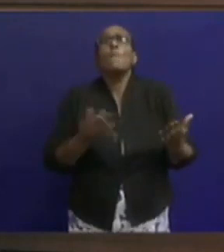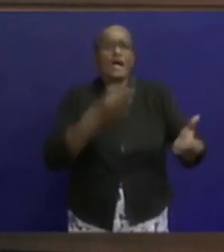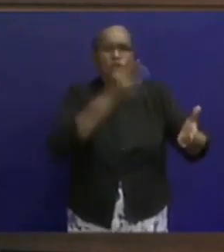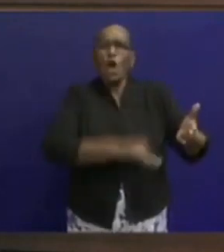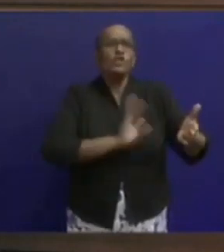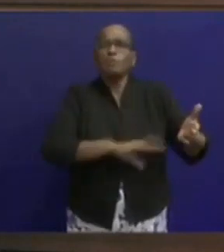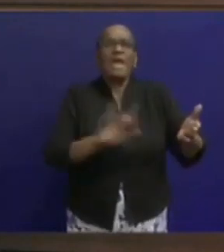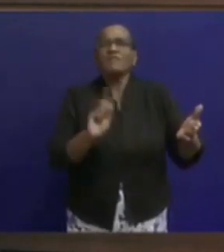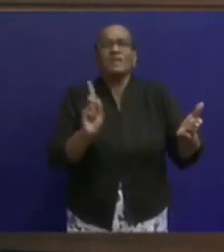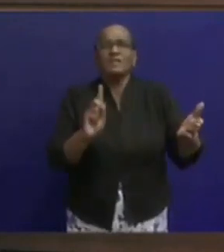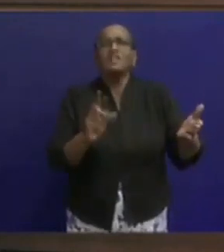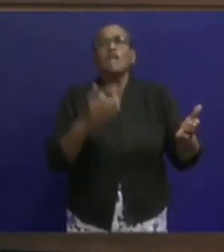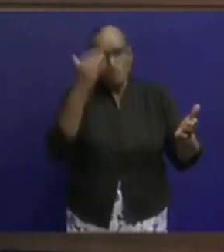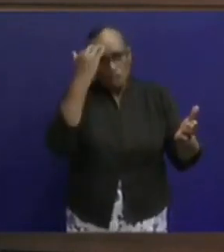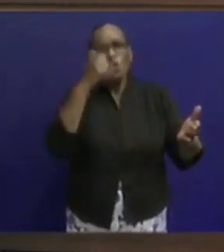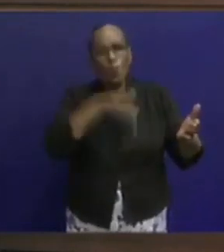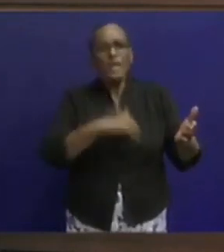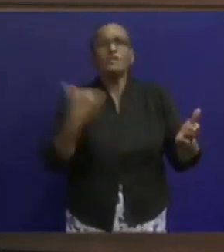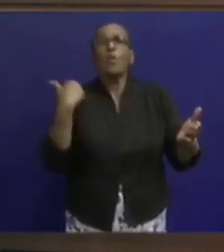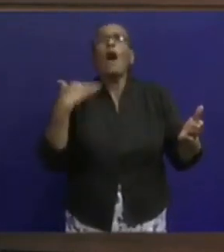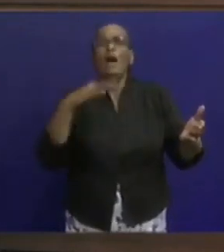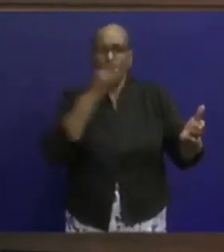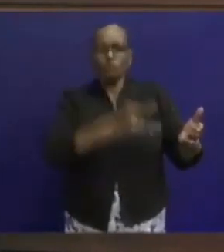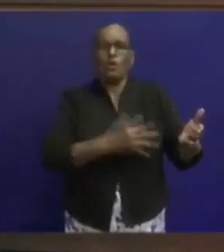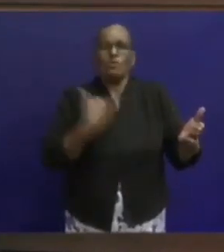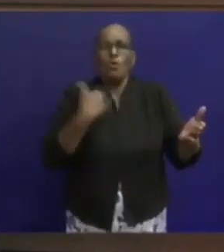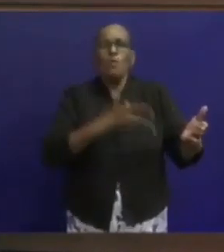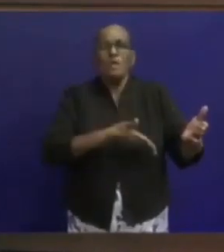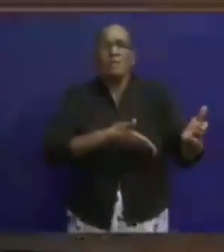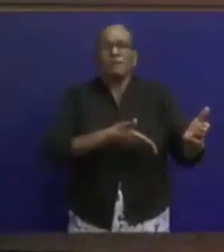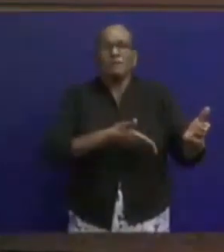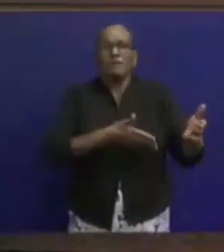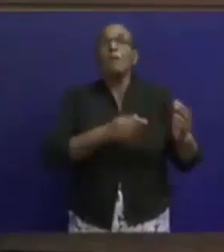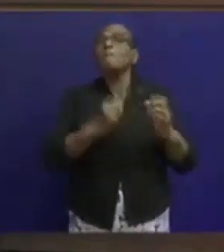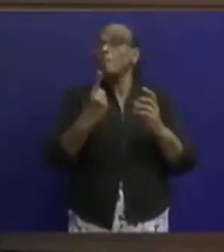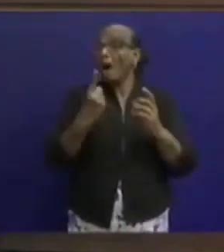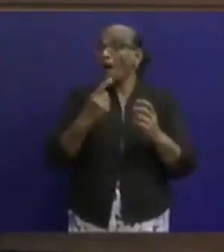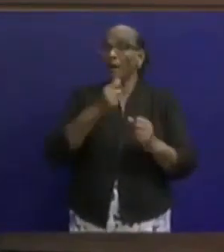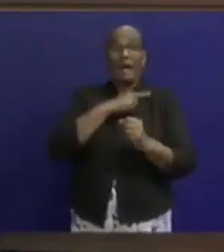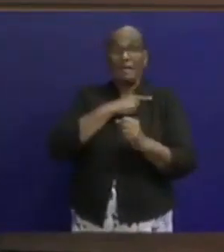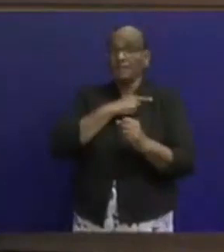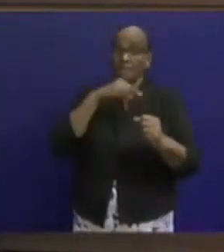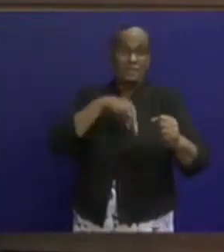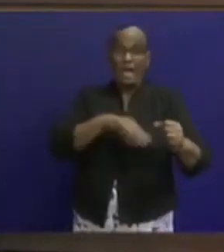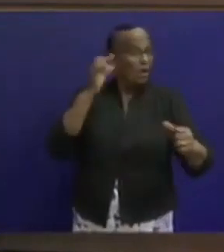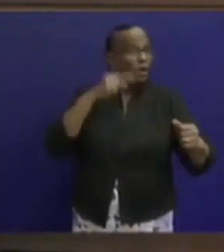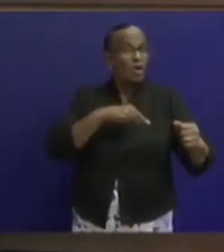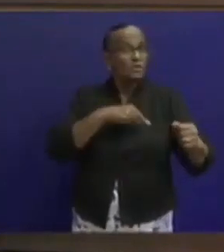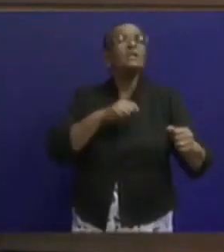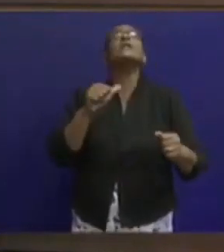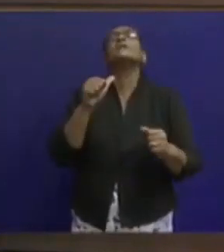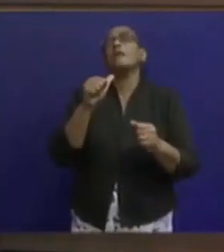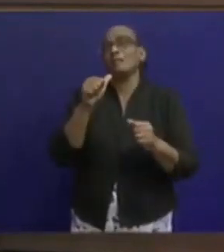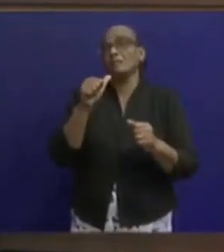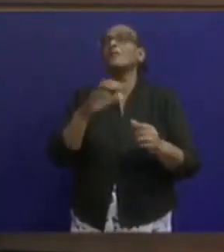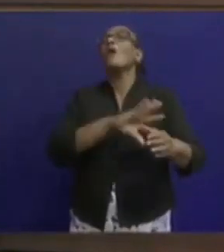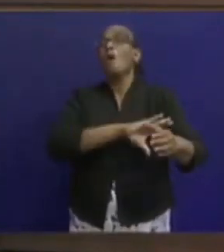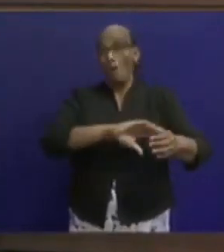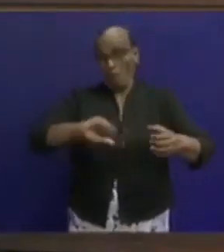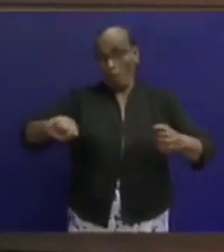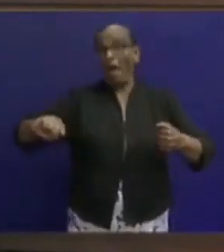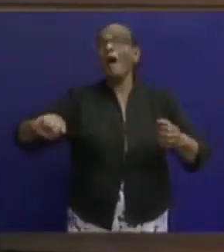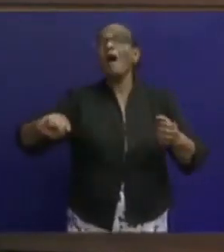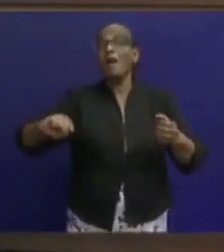wordt gezegd. Maar we gaan er niet voor schromen om anders op te treden. En u weg te halen uit